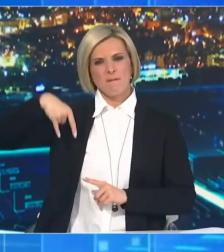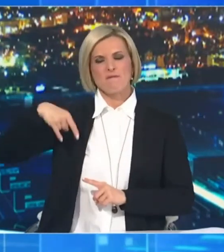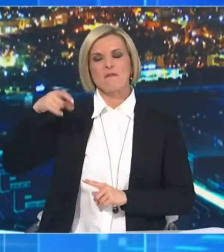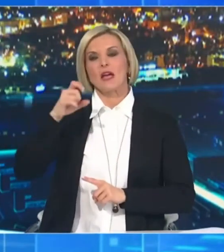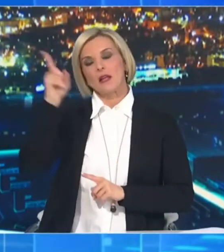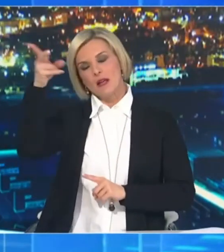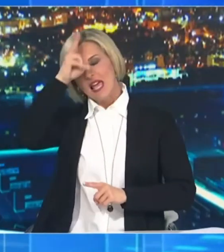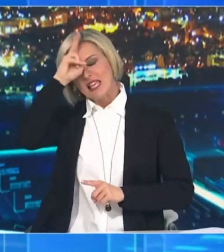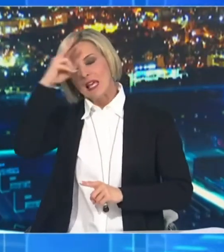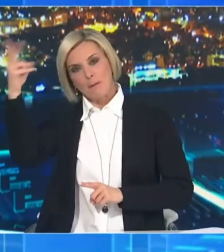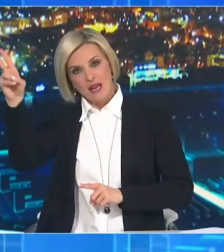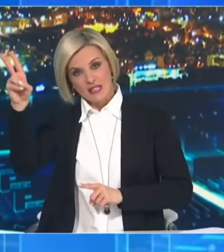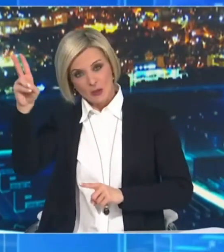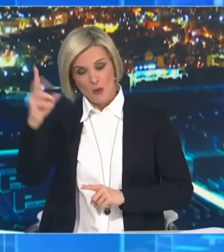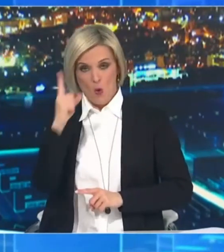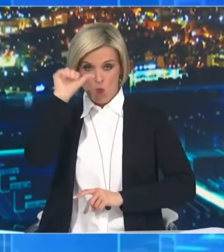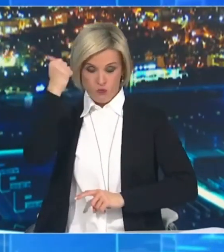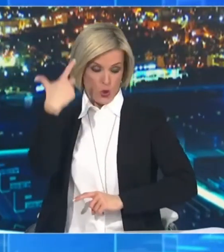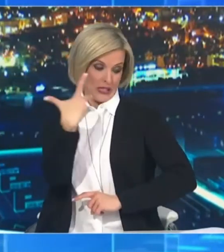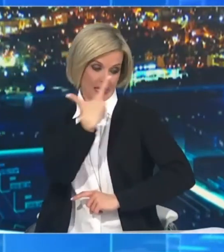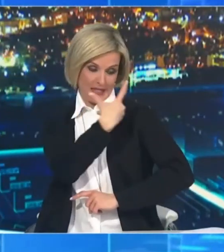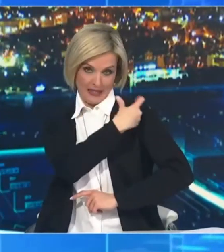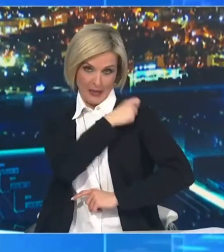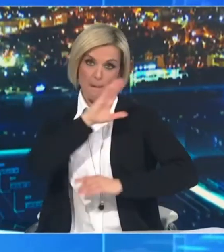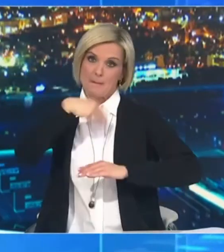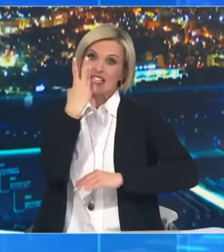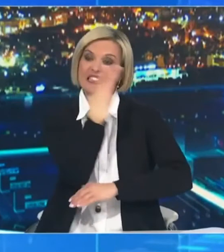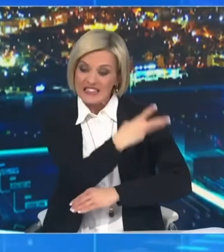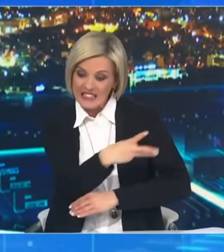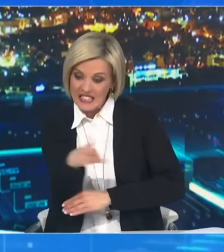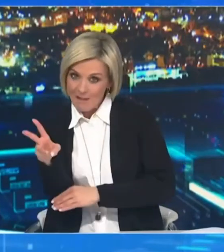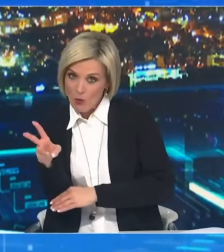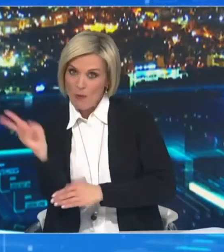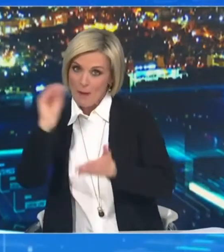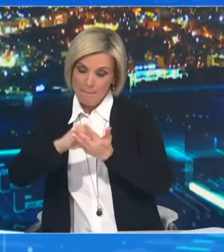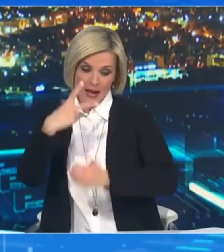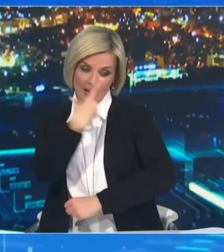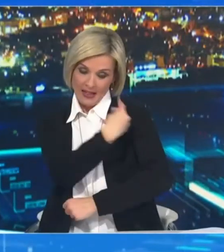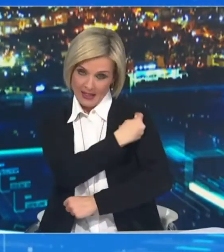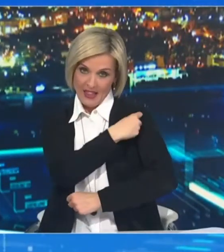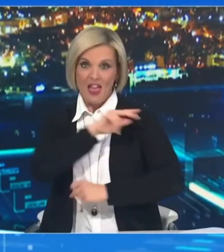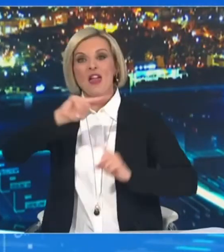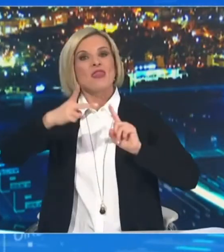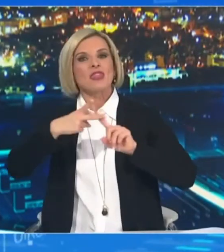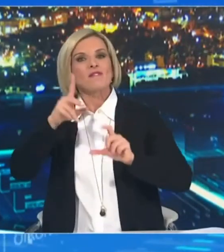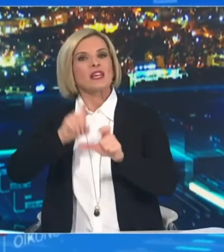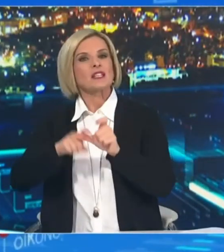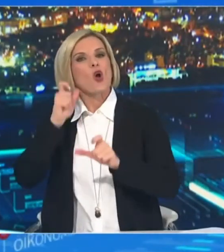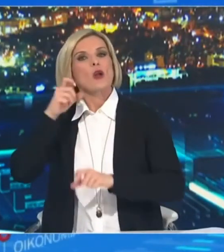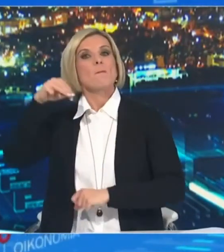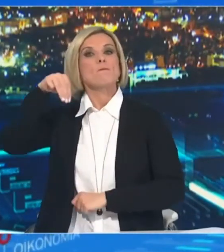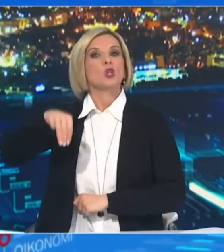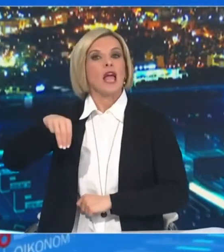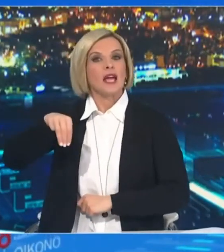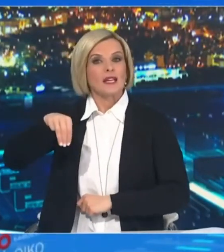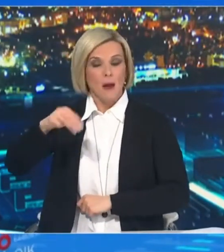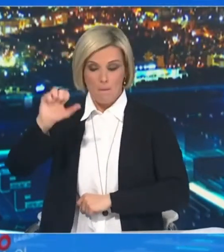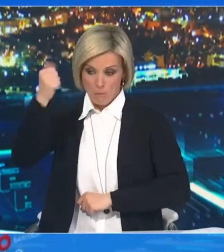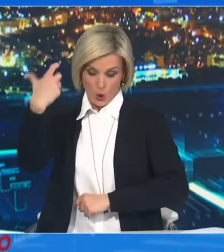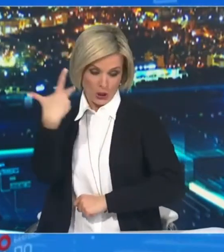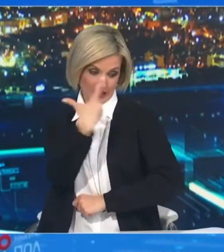μεσοδιάστημα τριών εβδομάδων. Της Moderna διάστημα μεσοδιάστημα τεσσάρων εβδομάδων.